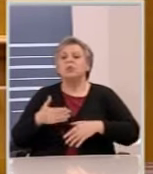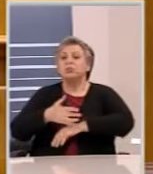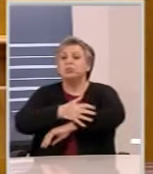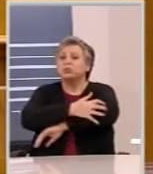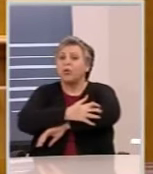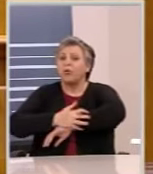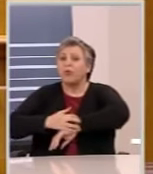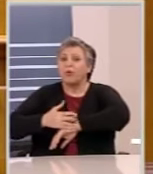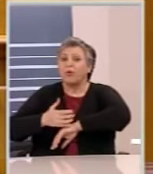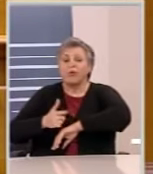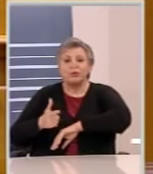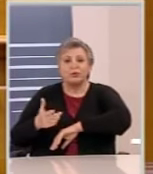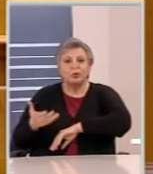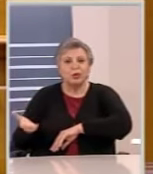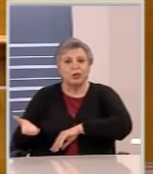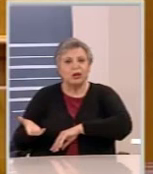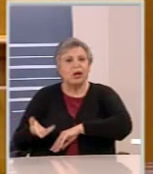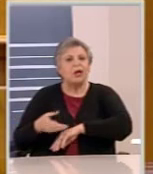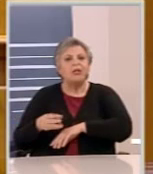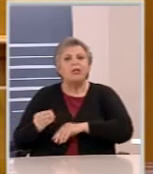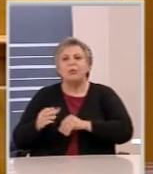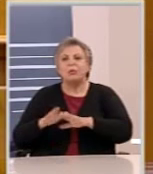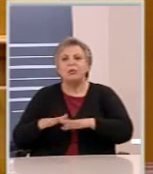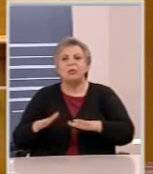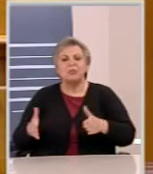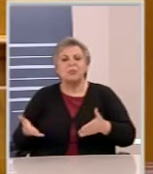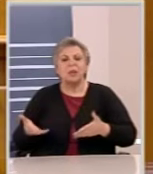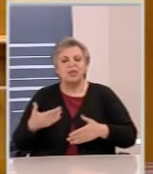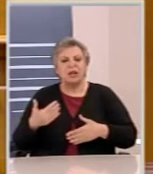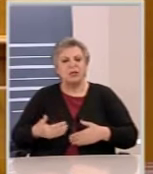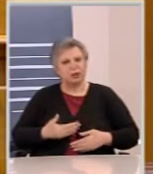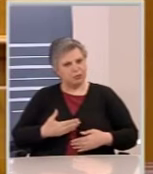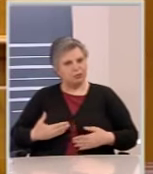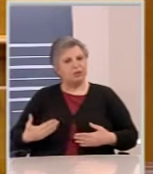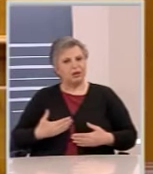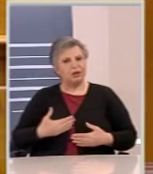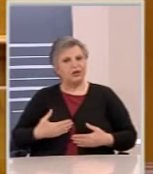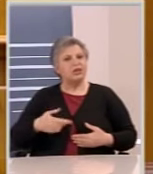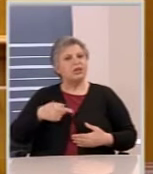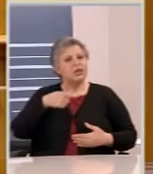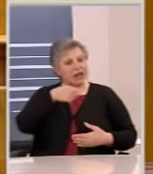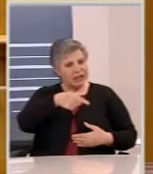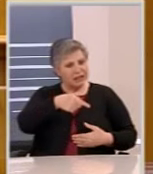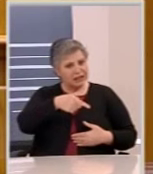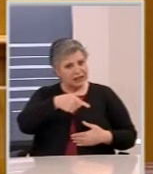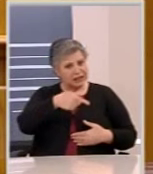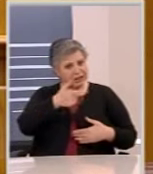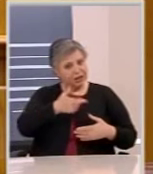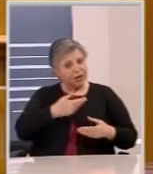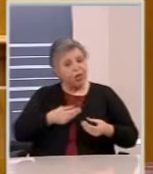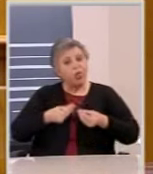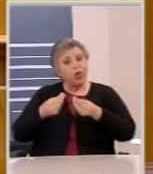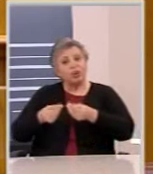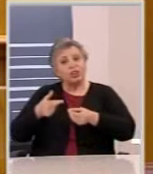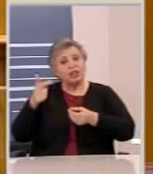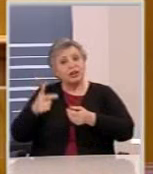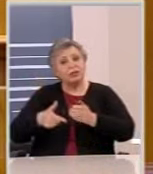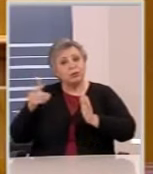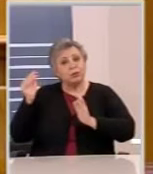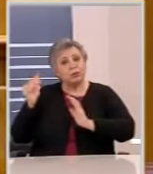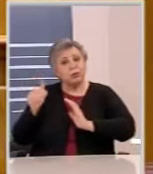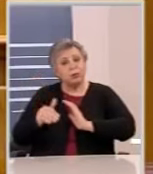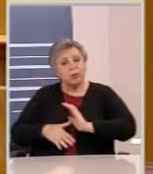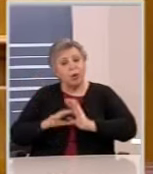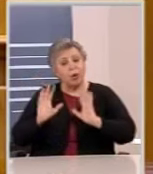Άλλωστε τι σας νοιάζει εσάς γι' αυτό. Εσείς θα δημιουργήσατε τις συνθήκες αυτές αλλά δεν πειράζει. το καταψηφίσετε. Τους δωρεάν